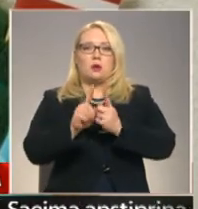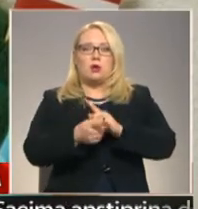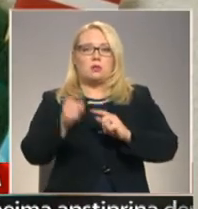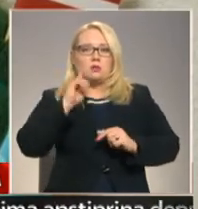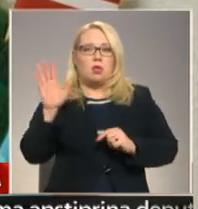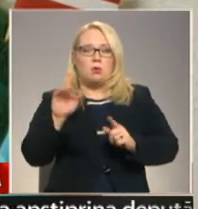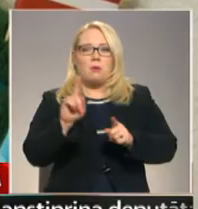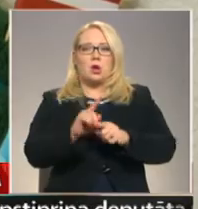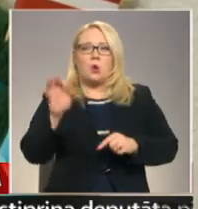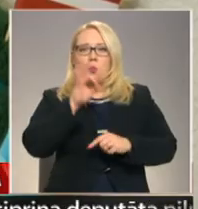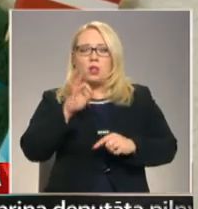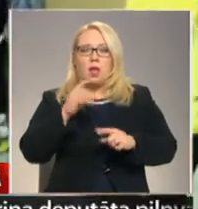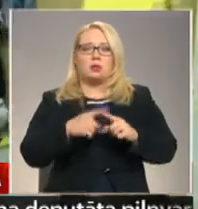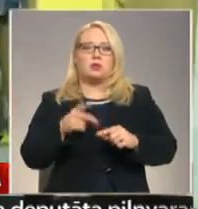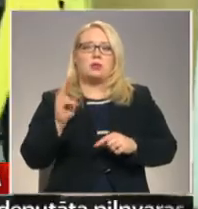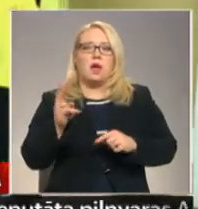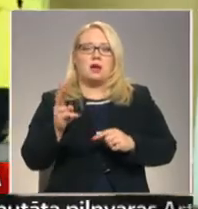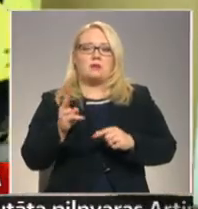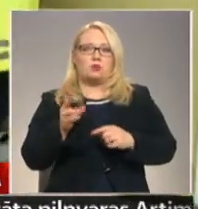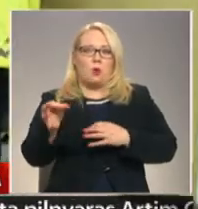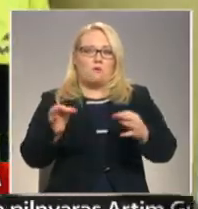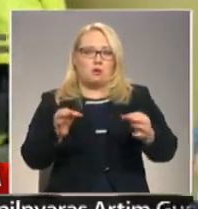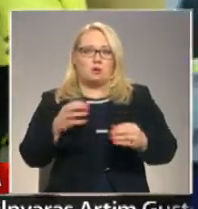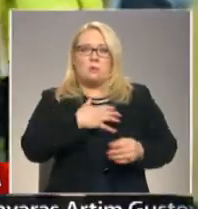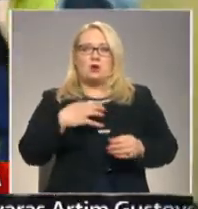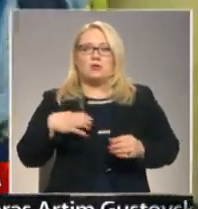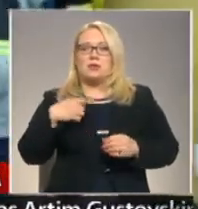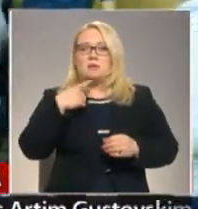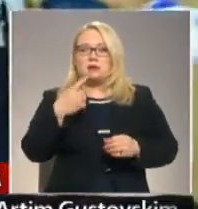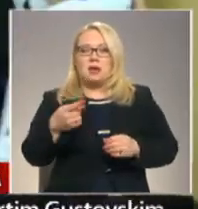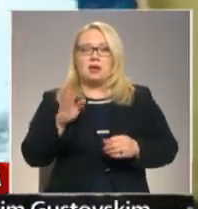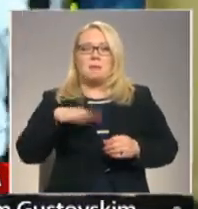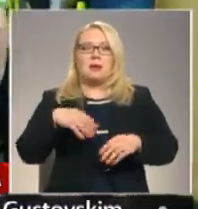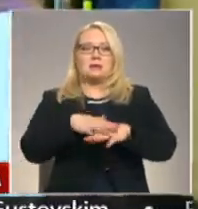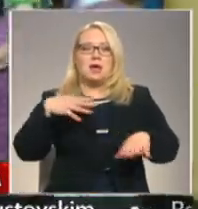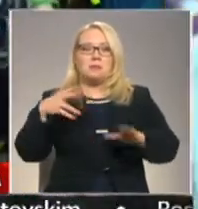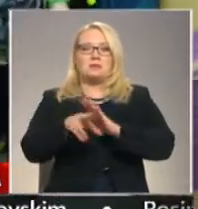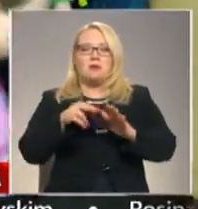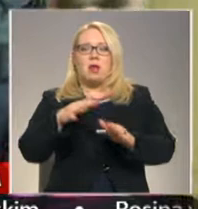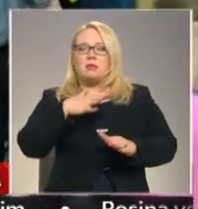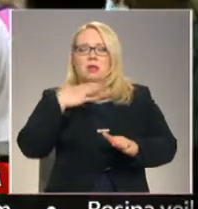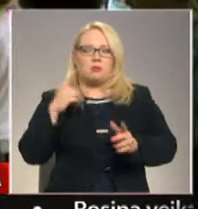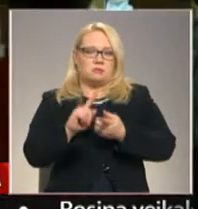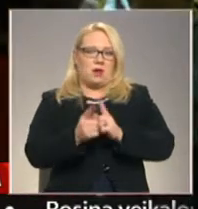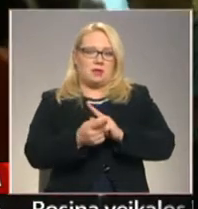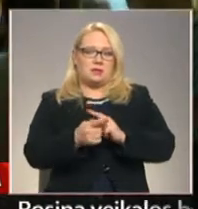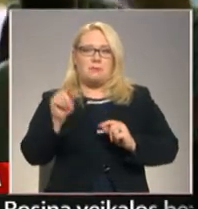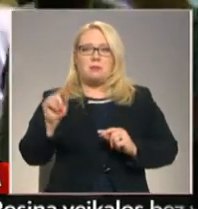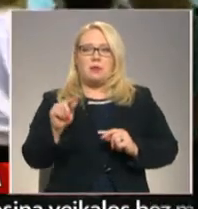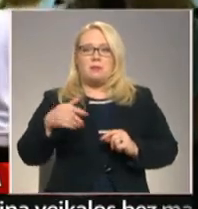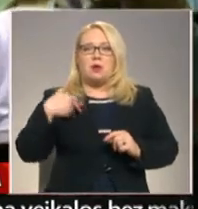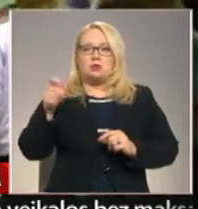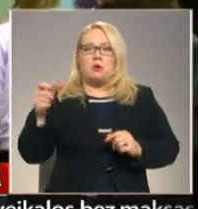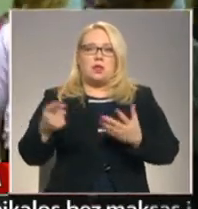nedomā arī Ulainis un Čekavas novados. Pašvaldībās arī pieļauja, ka pēc saimas vēlēšanām daudz, kas mainīsies. Turklāt minimālais